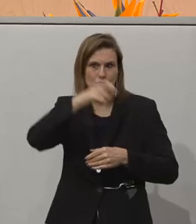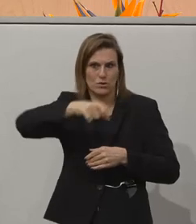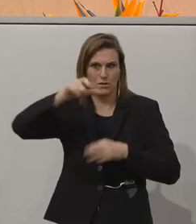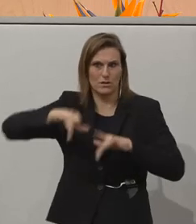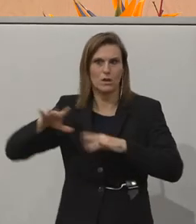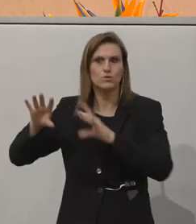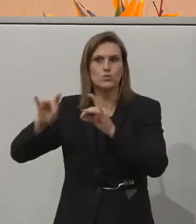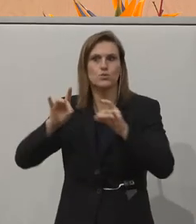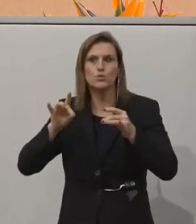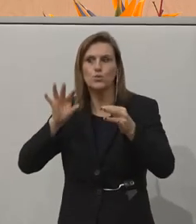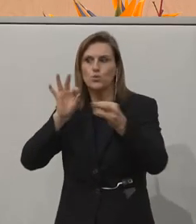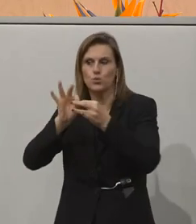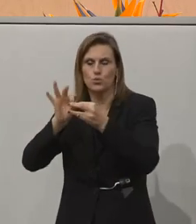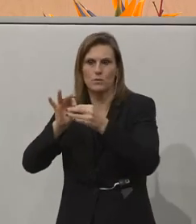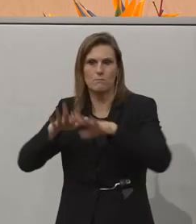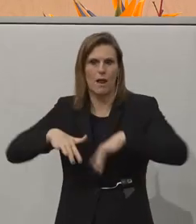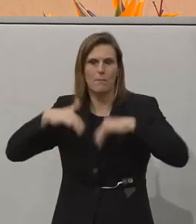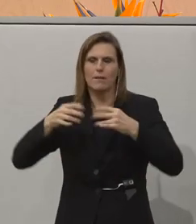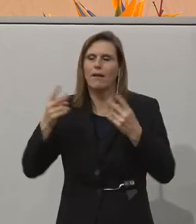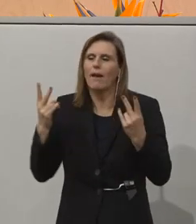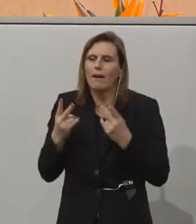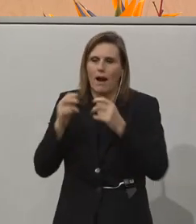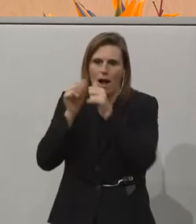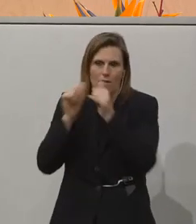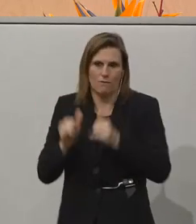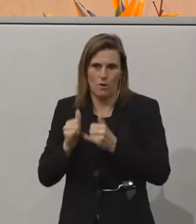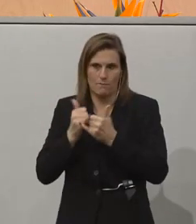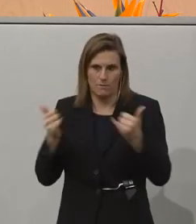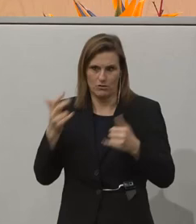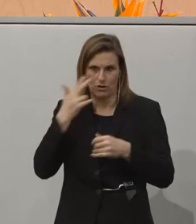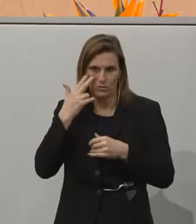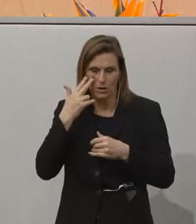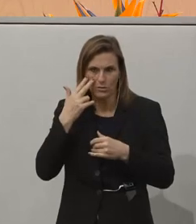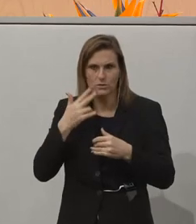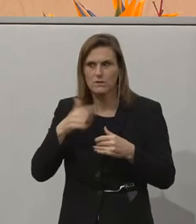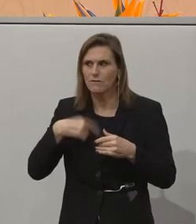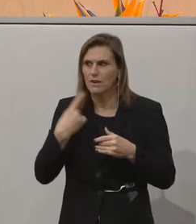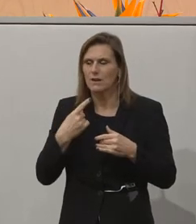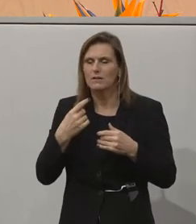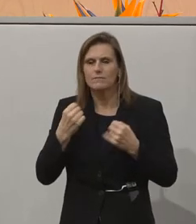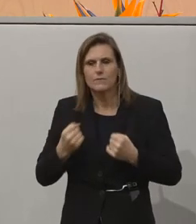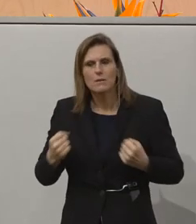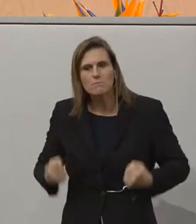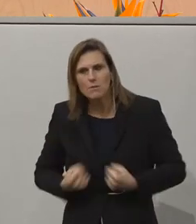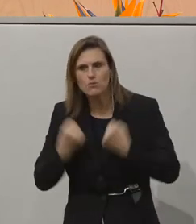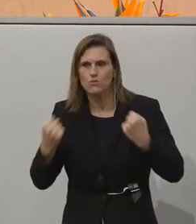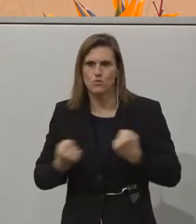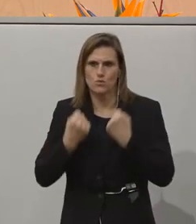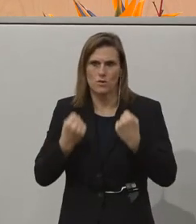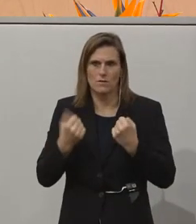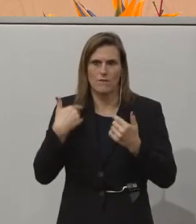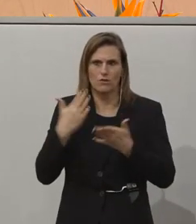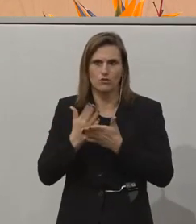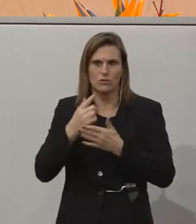zu tun haben, auf welche Art auch immer. Wir bemühen uns da sehr und auch das hat der Herr Präsident ja schon